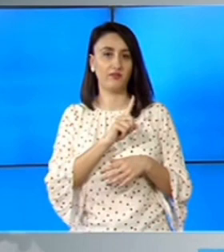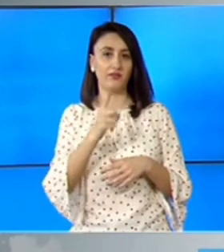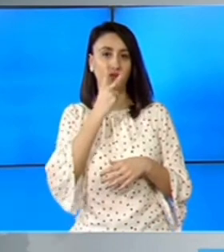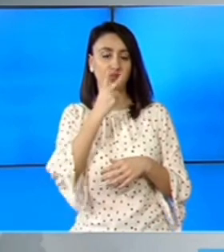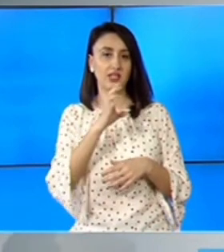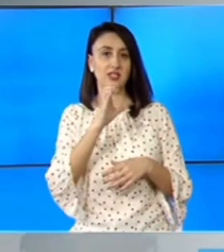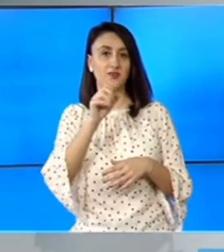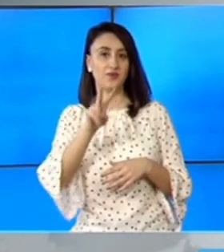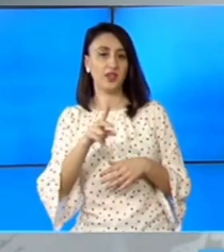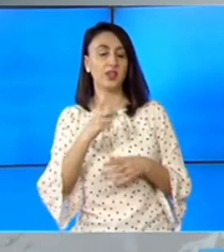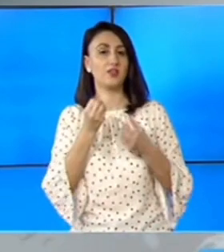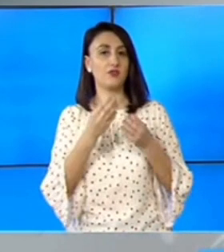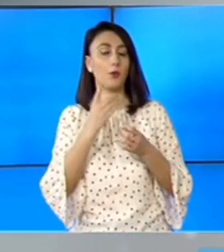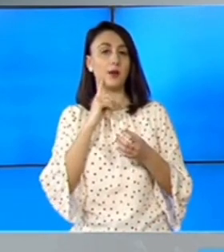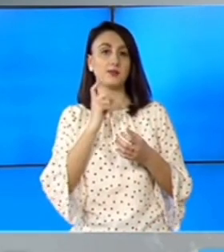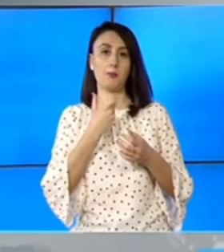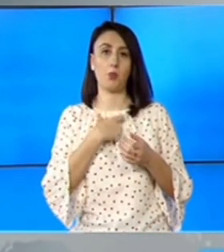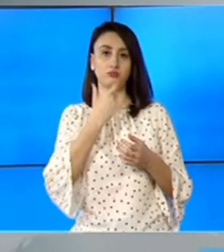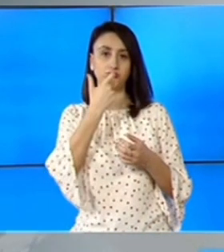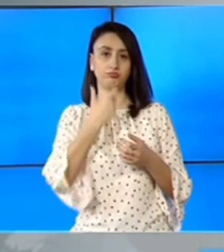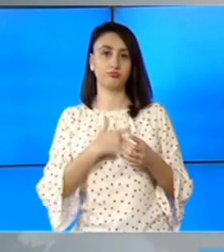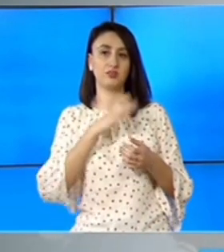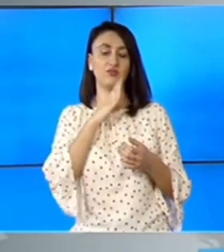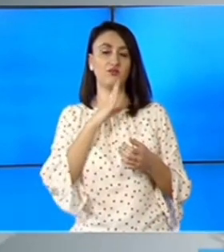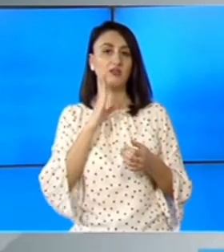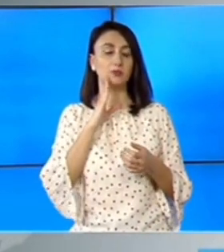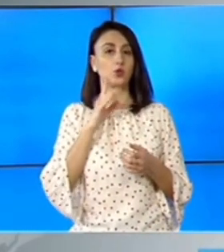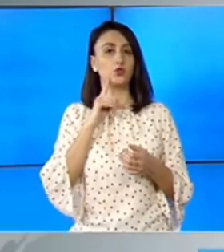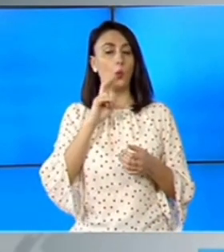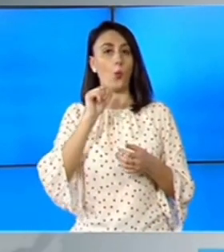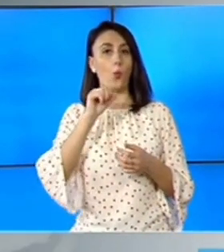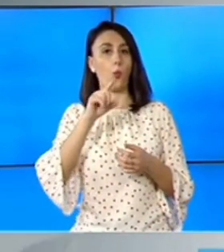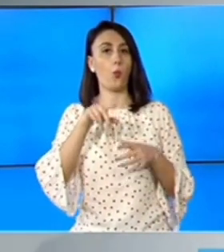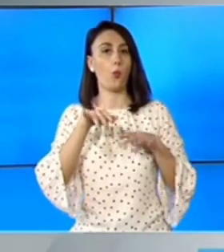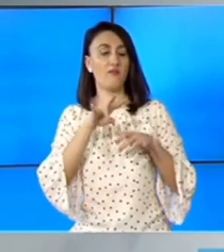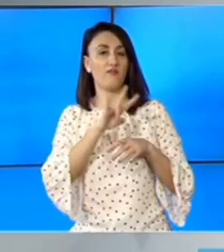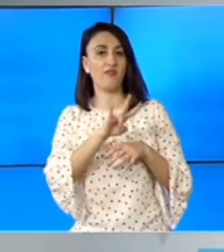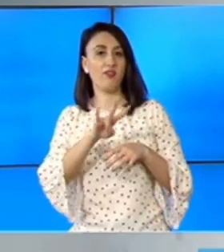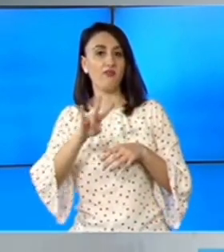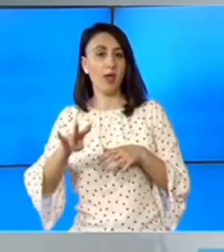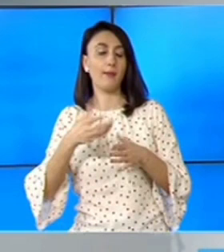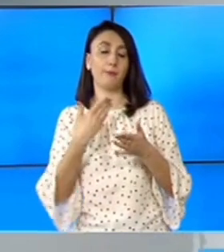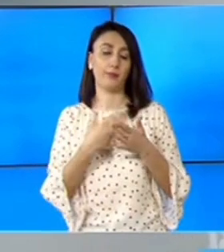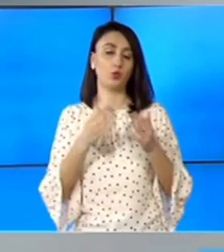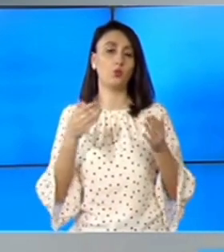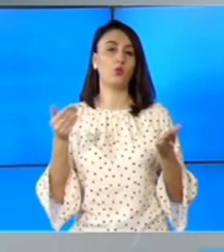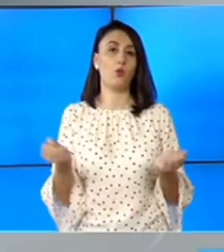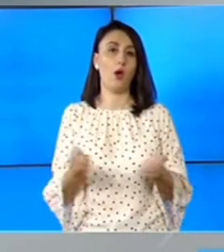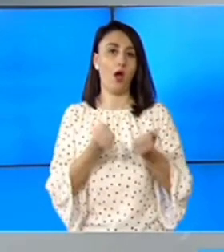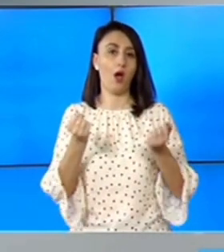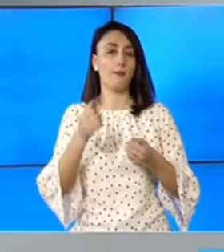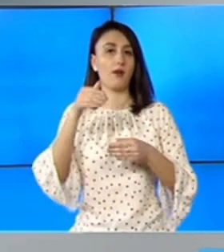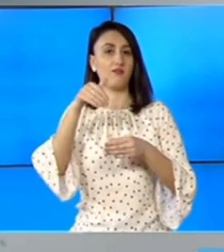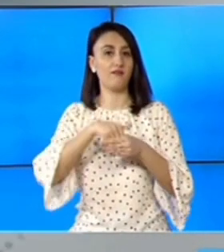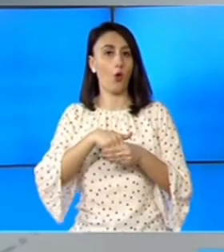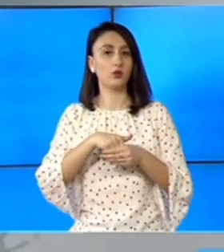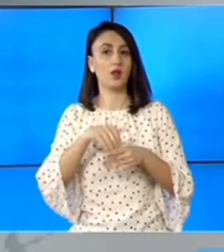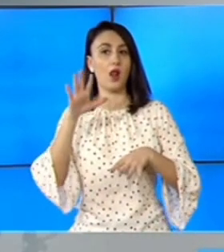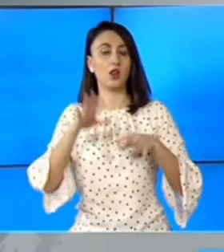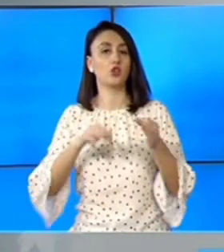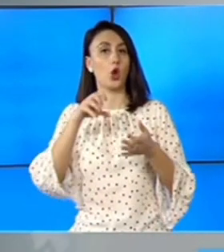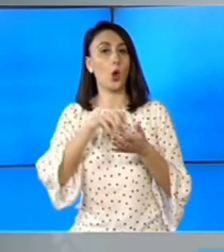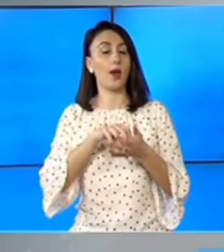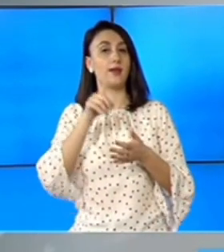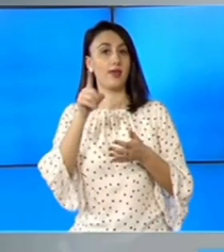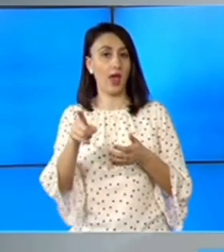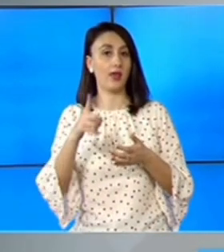Informații pot fi găsite pe un cont social și pe o pagină web folosită în campania electorală pentru alegerile locale. Conform acestor surse,